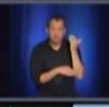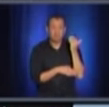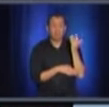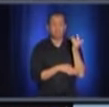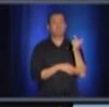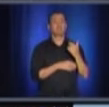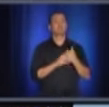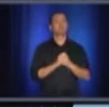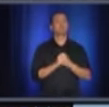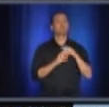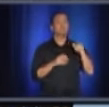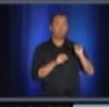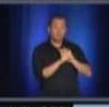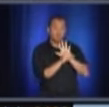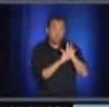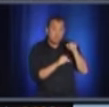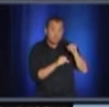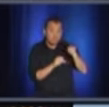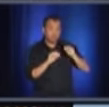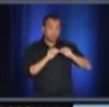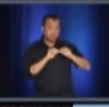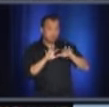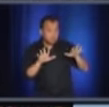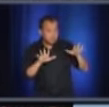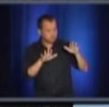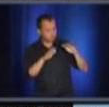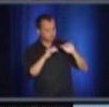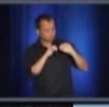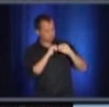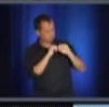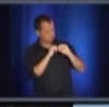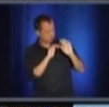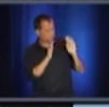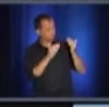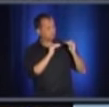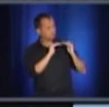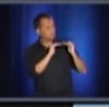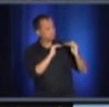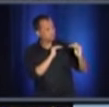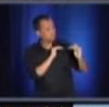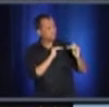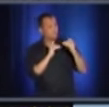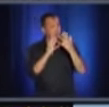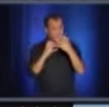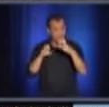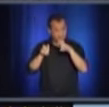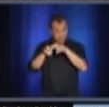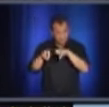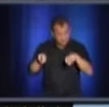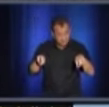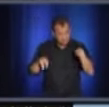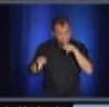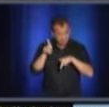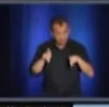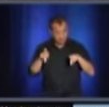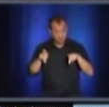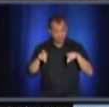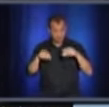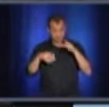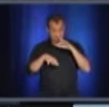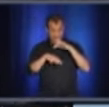cas qui s'est stabilisé, est-ce qu'il y a un élément d'immunité collective? C'est ça l'objectif ou c'est quoi? Réponse,